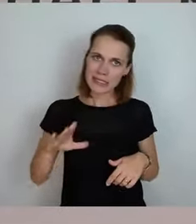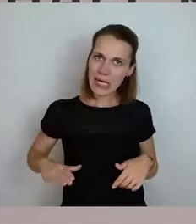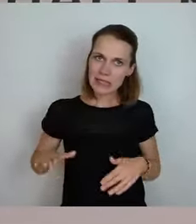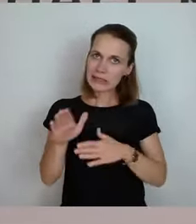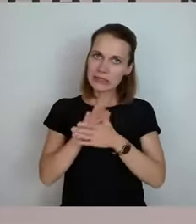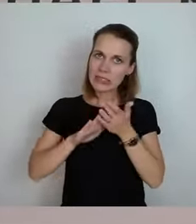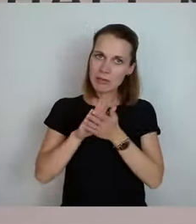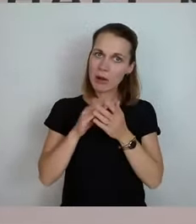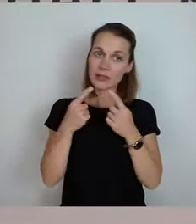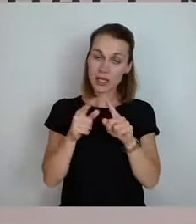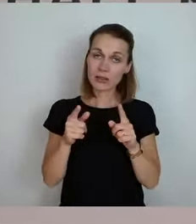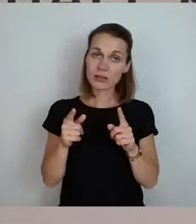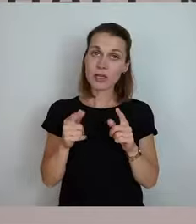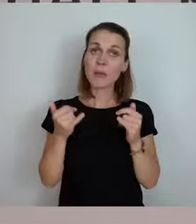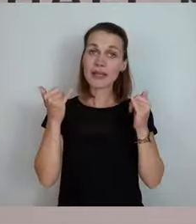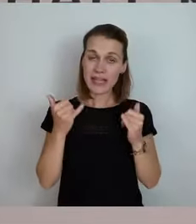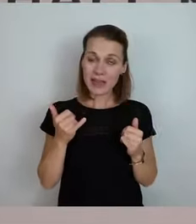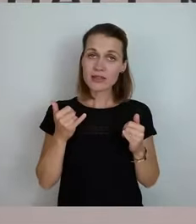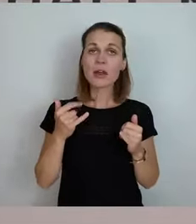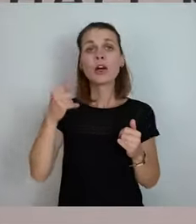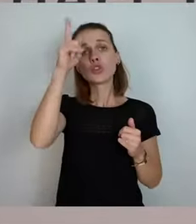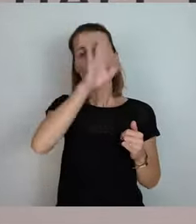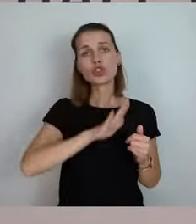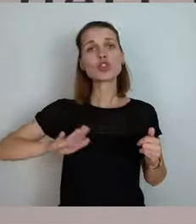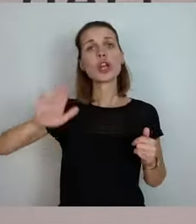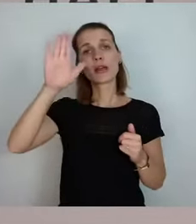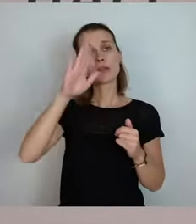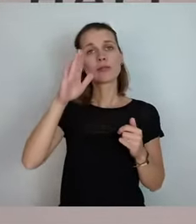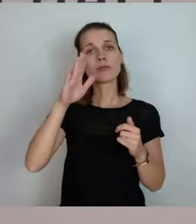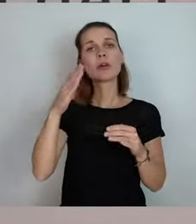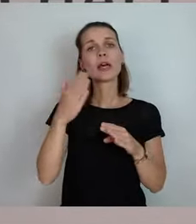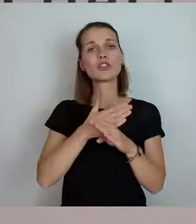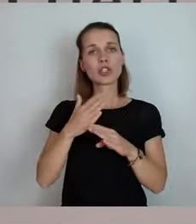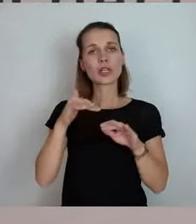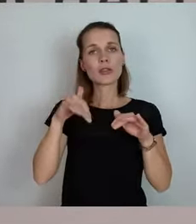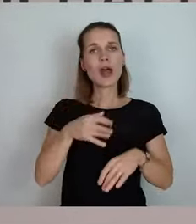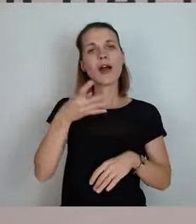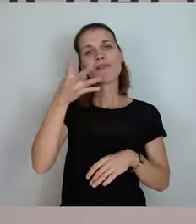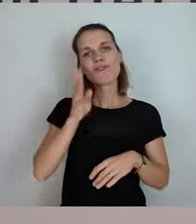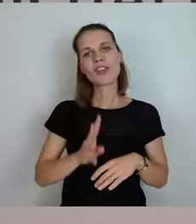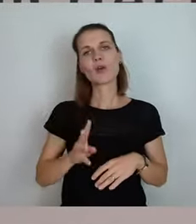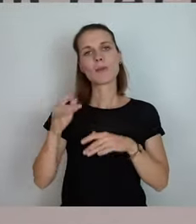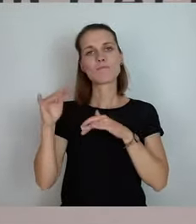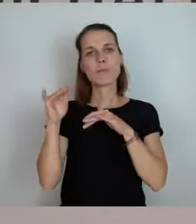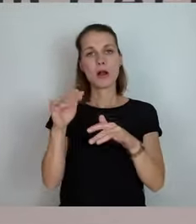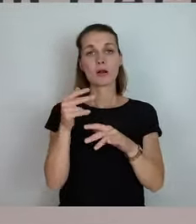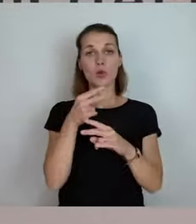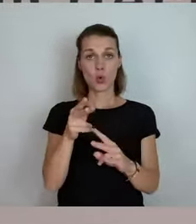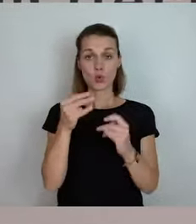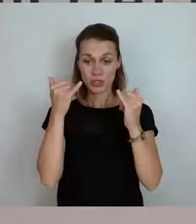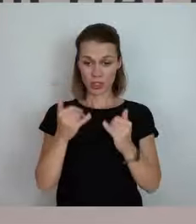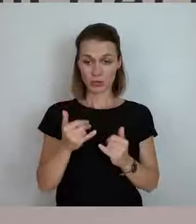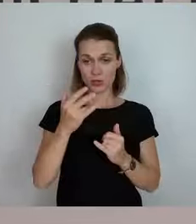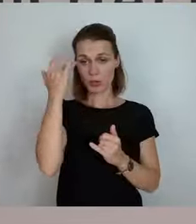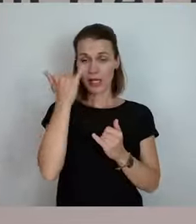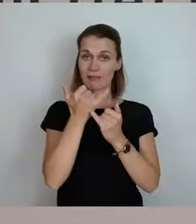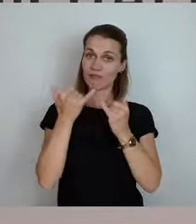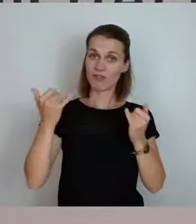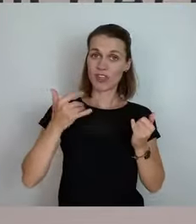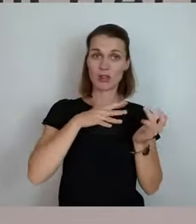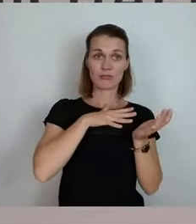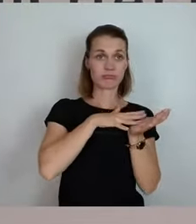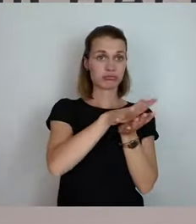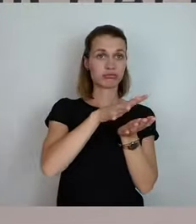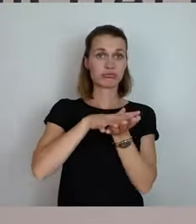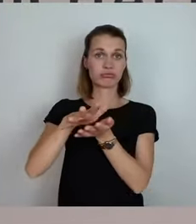400 Milliarden Euro, die stehen jetzt da. Jetzt ist die Frage, was passiert damit? Es gibt mehrere Varianten. Die erste